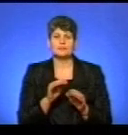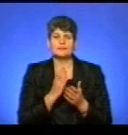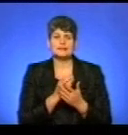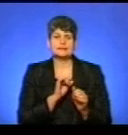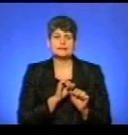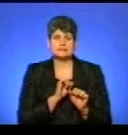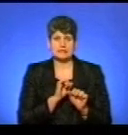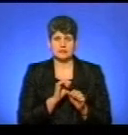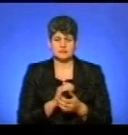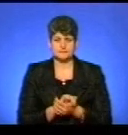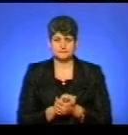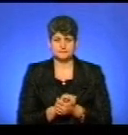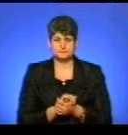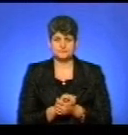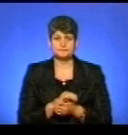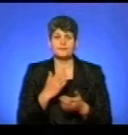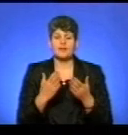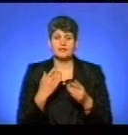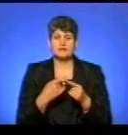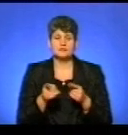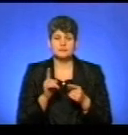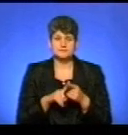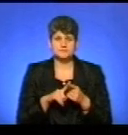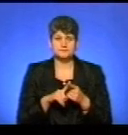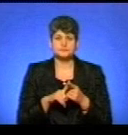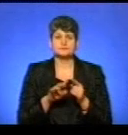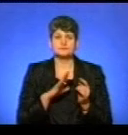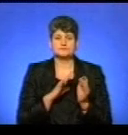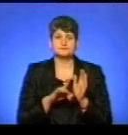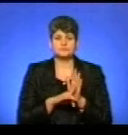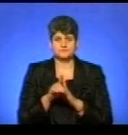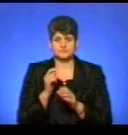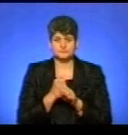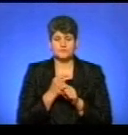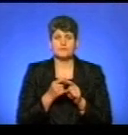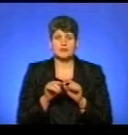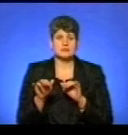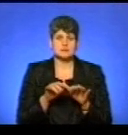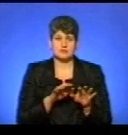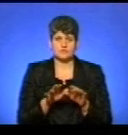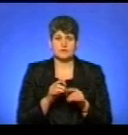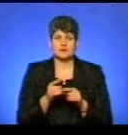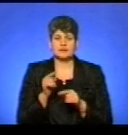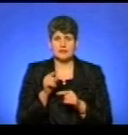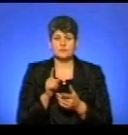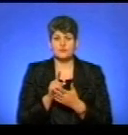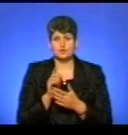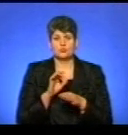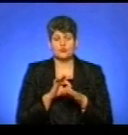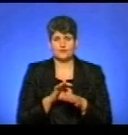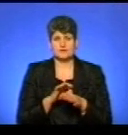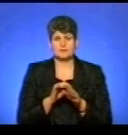війська так само виробиться. Але це тільки початок роботи тих заходів, ця робота має проводитися